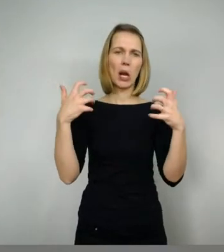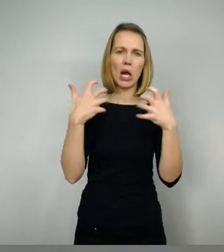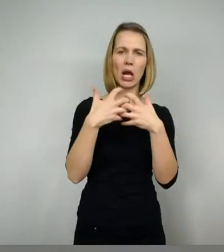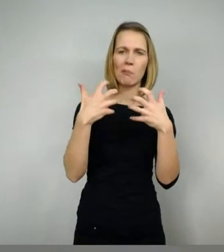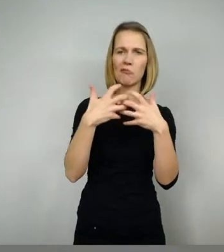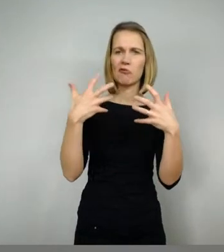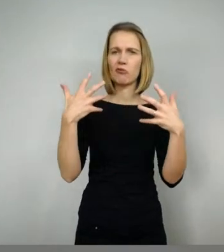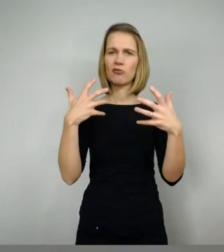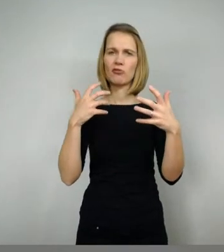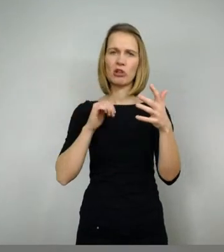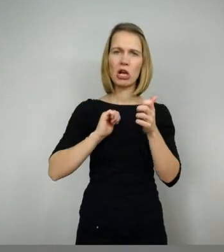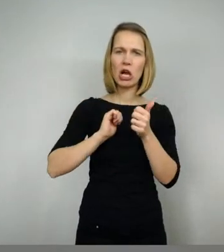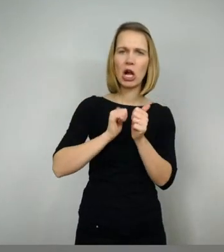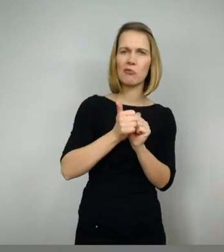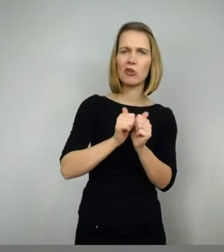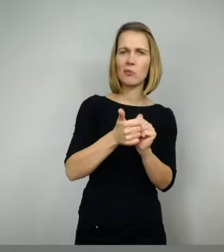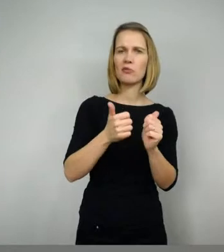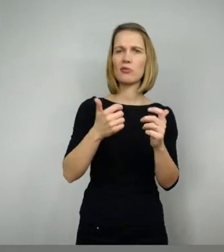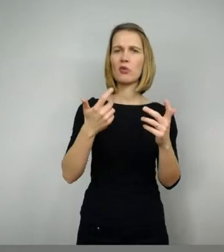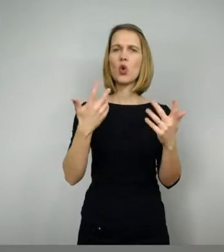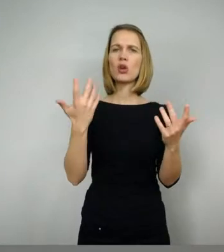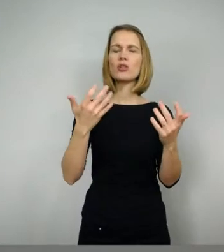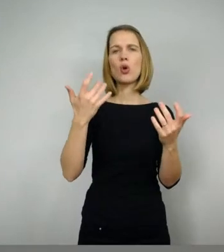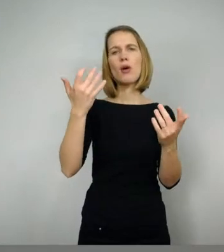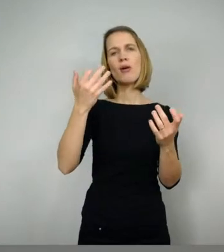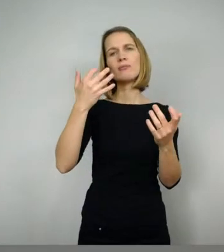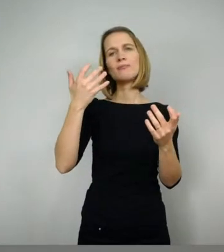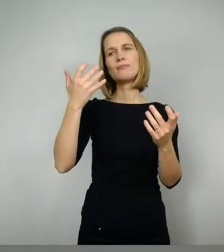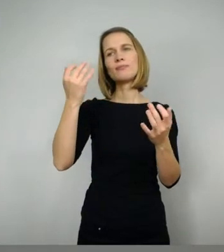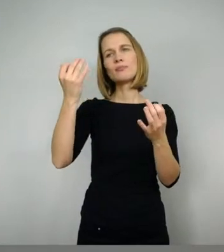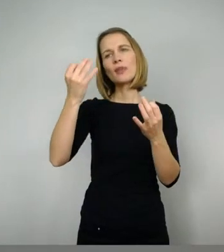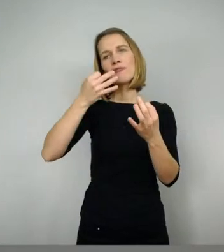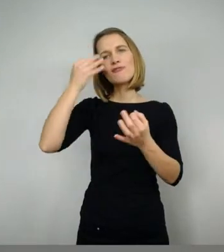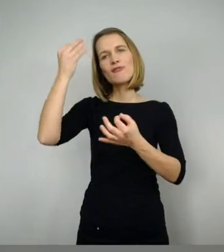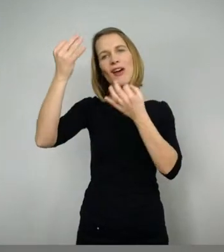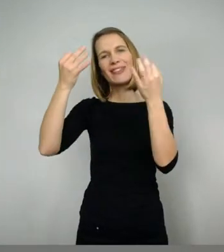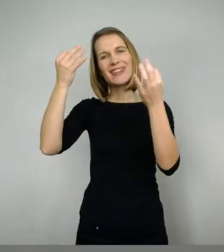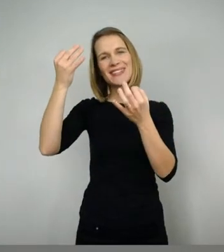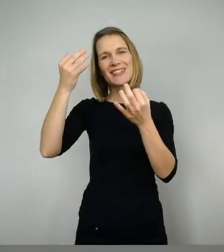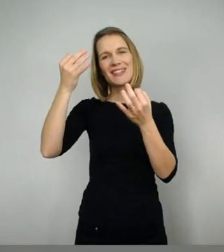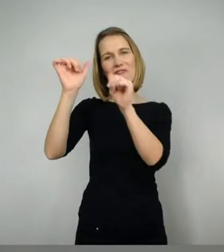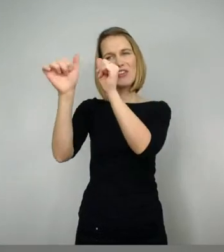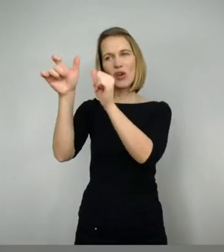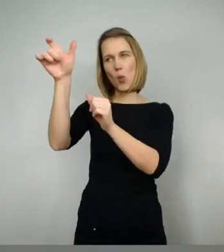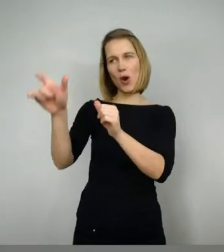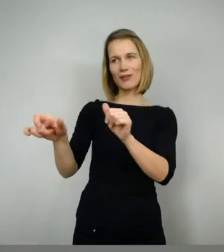vollbringen und diese ganzen Fabelwesen sind eigentlich immer eher die Gegner, die es dann zu besiegen gibt.